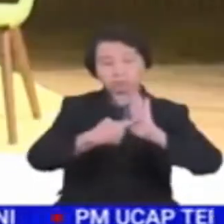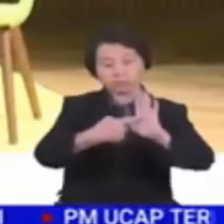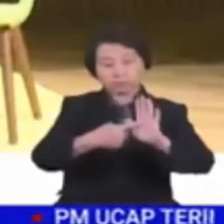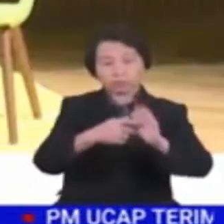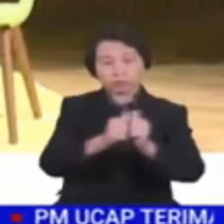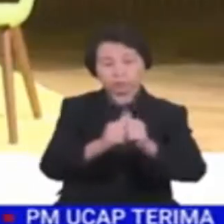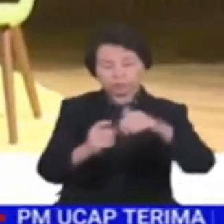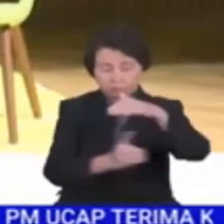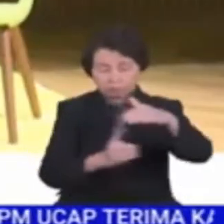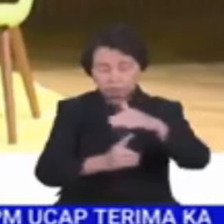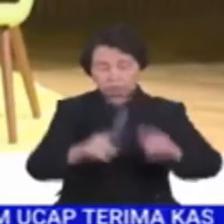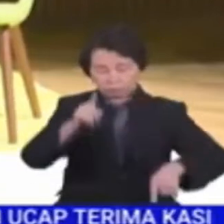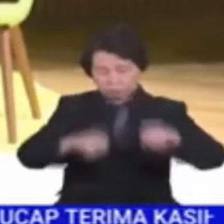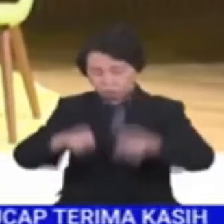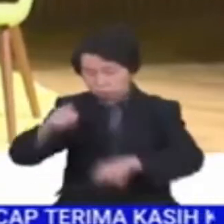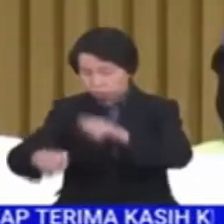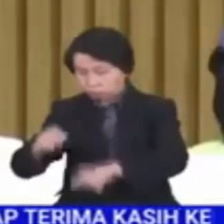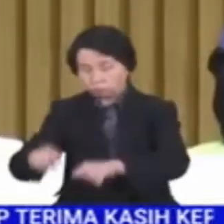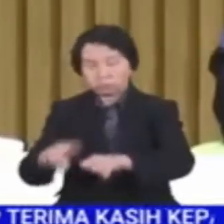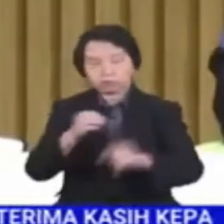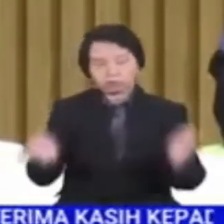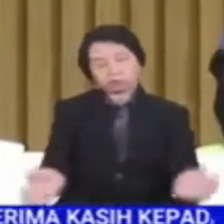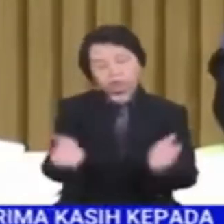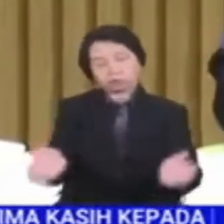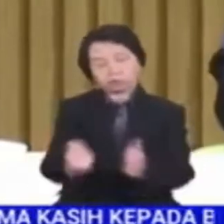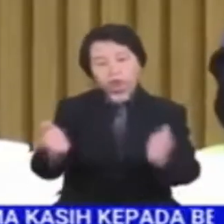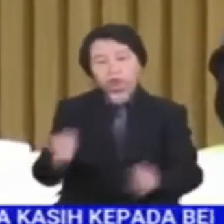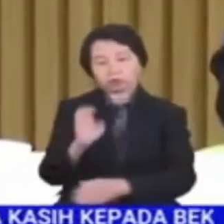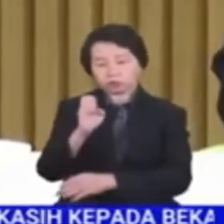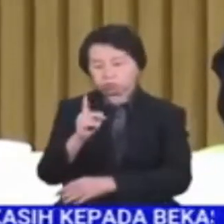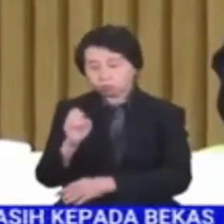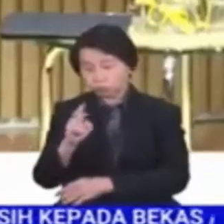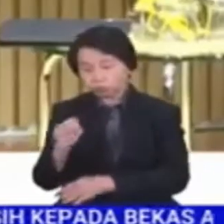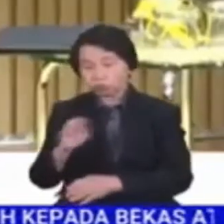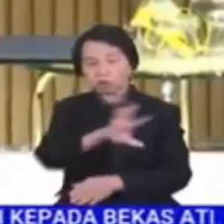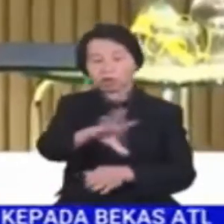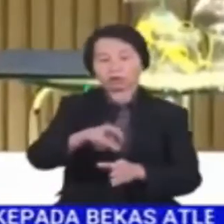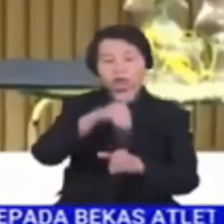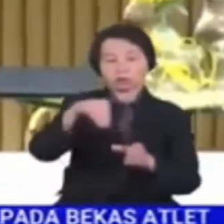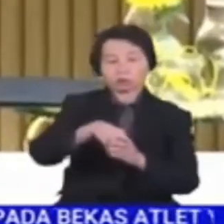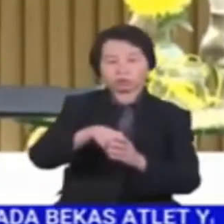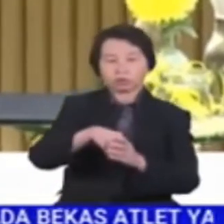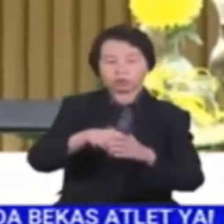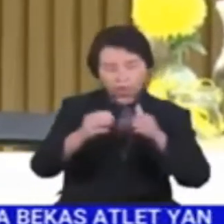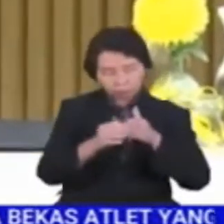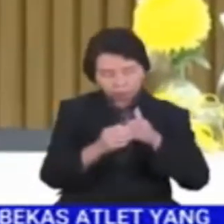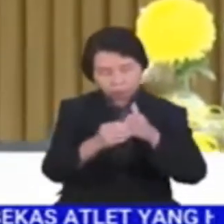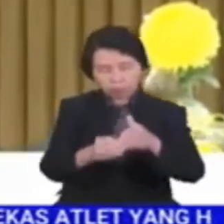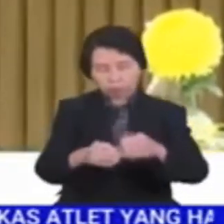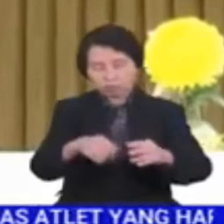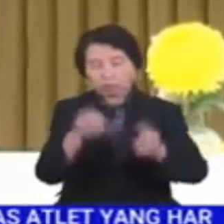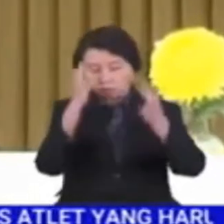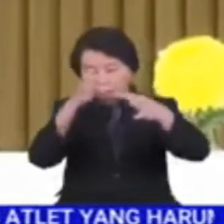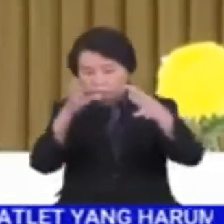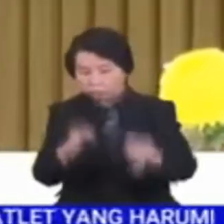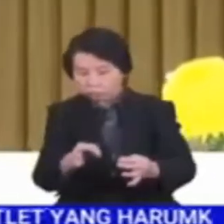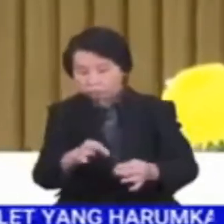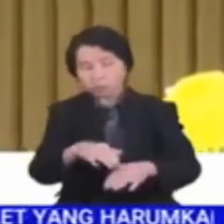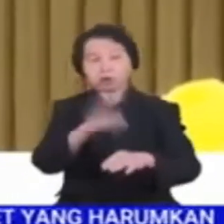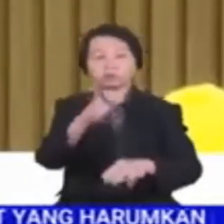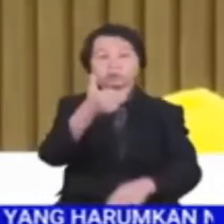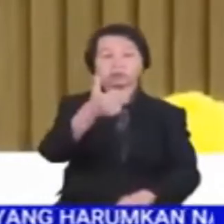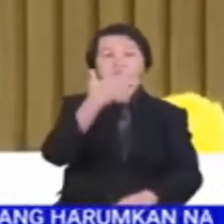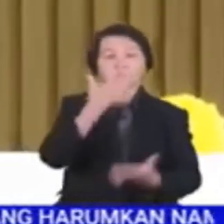bahawa dengan dasar kepelbagaian serta menggalakkan ekuiti dan keterangkuman, bukan sahaja memacu penghasilan keputusan yang lebih